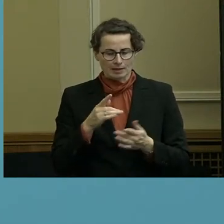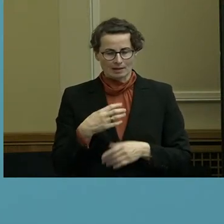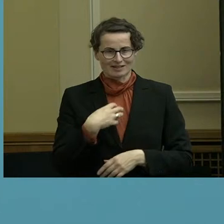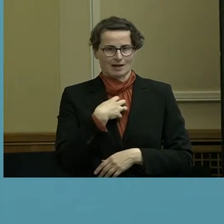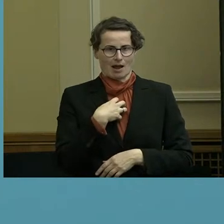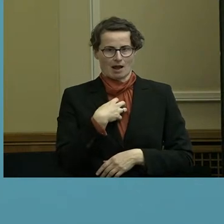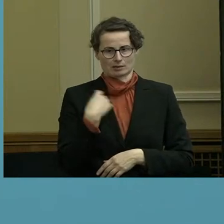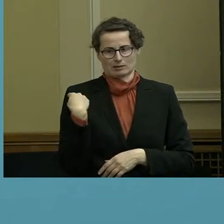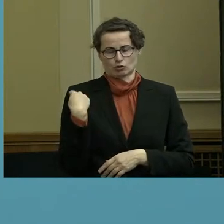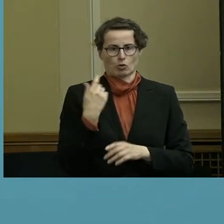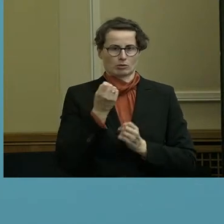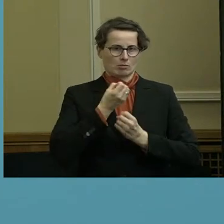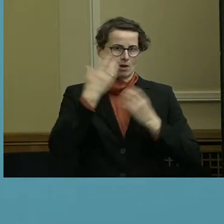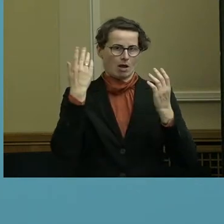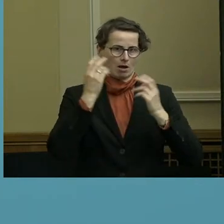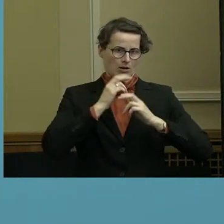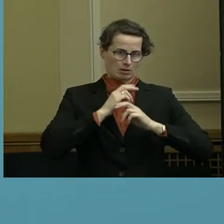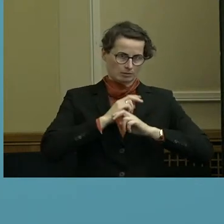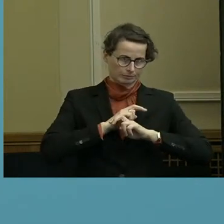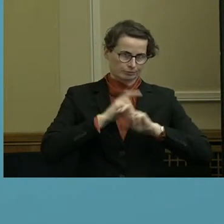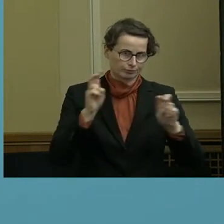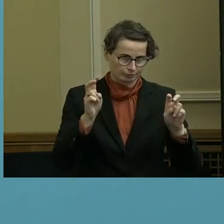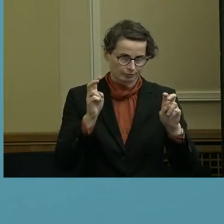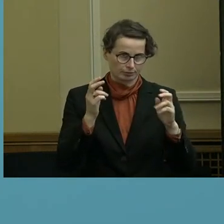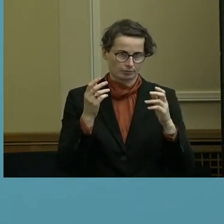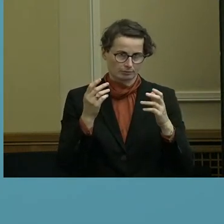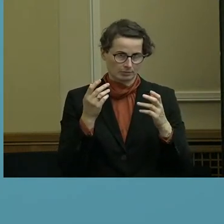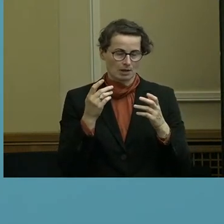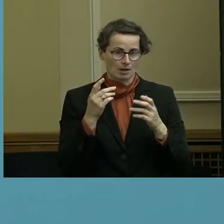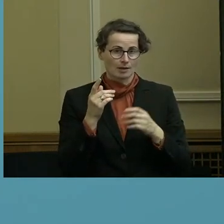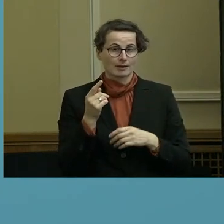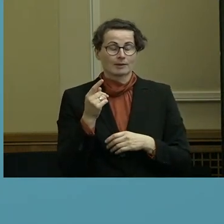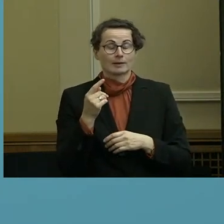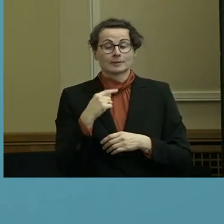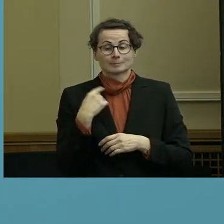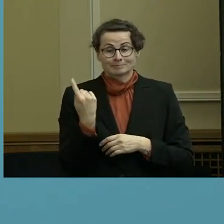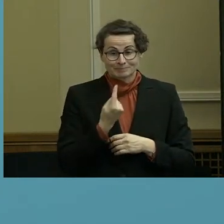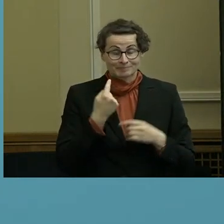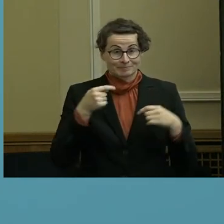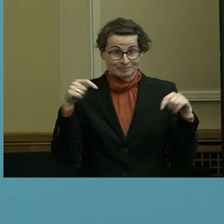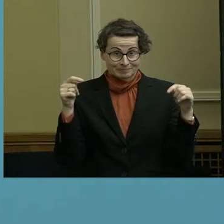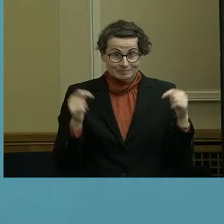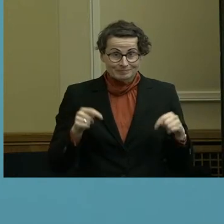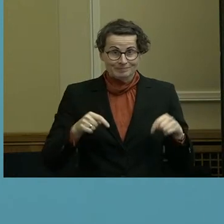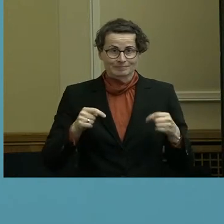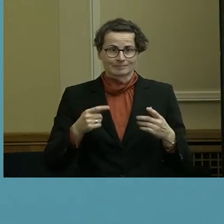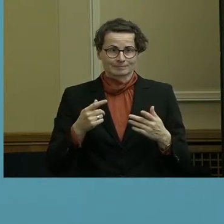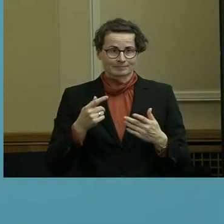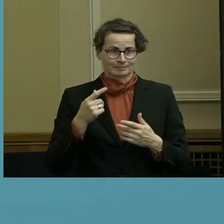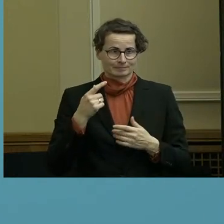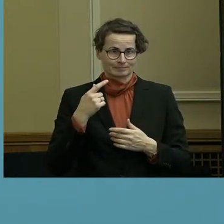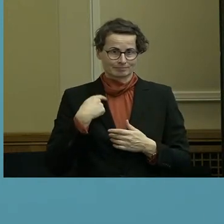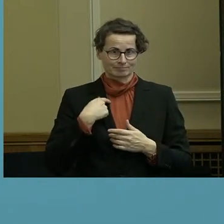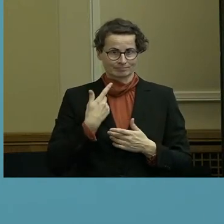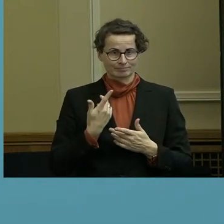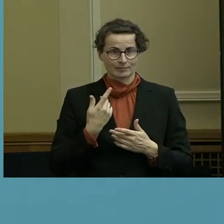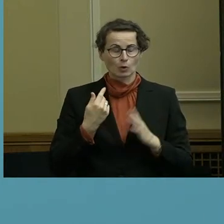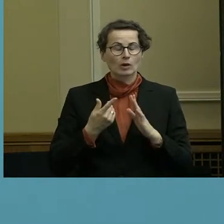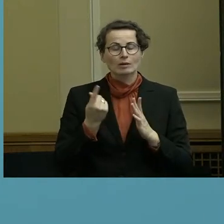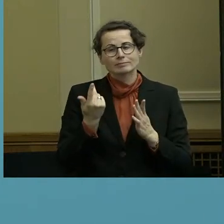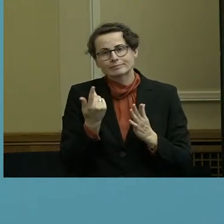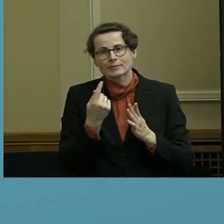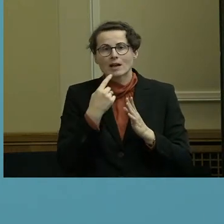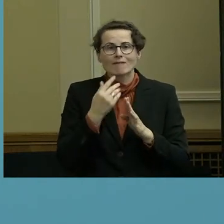Senat sehr klar kommuniziert. Also wir haben nicht die Auffassung vertreten,